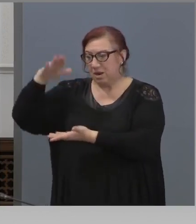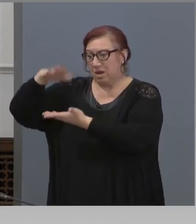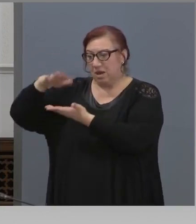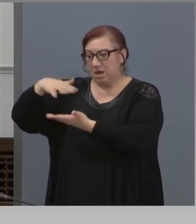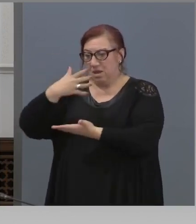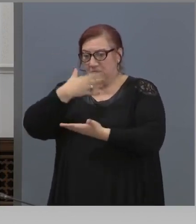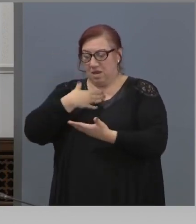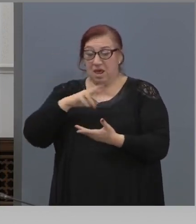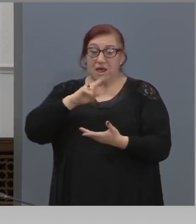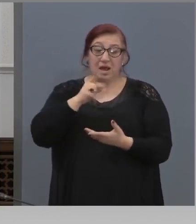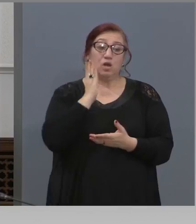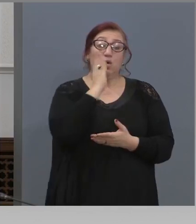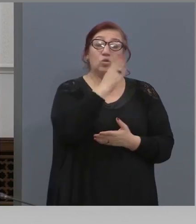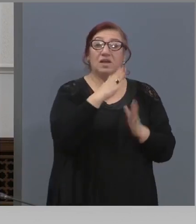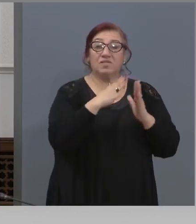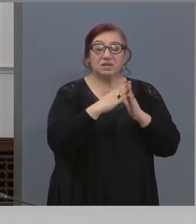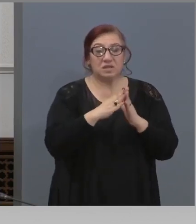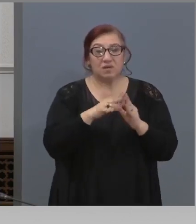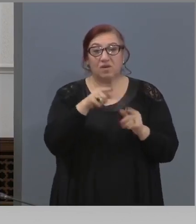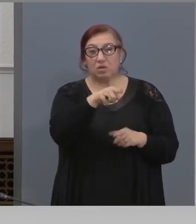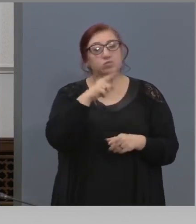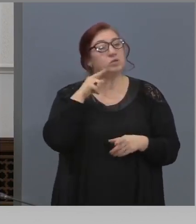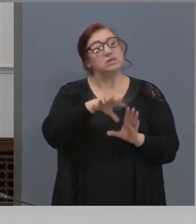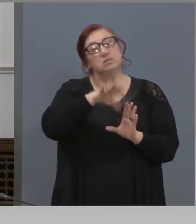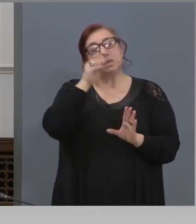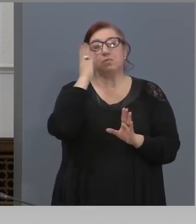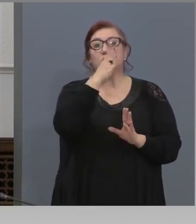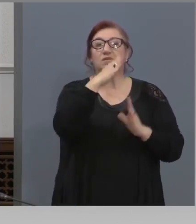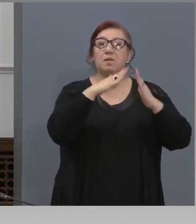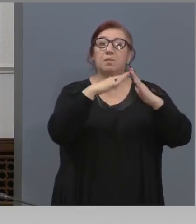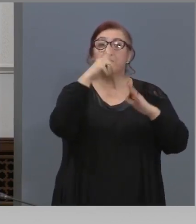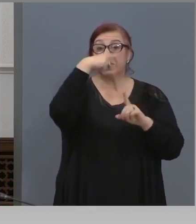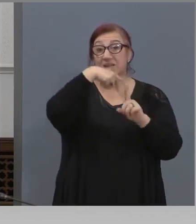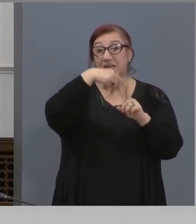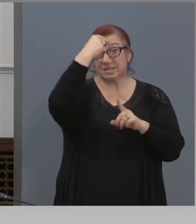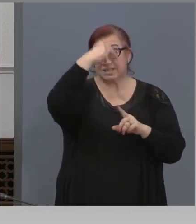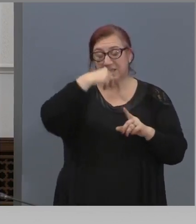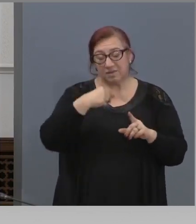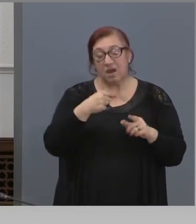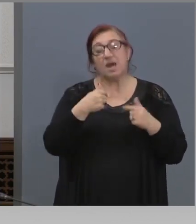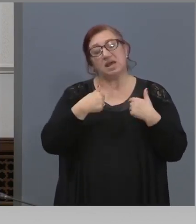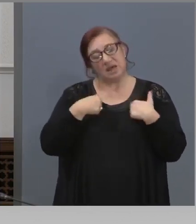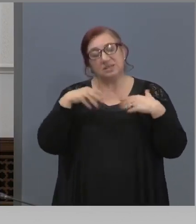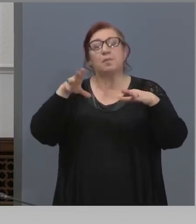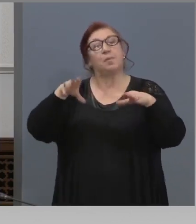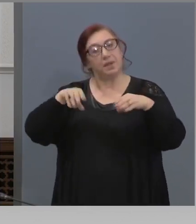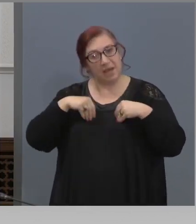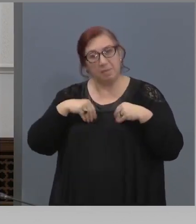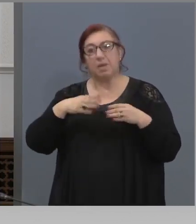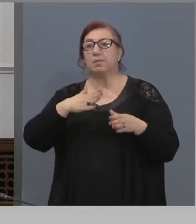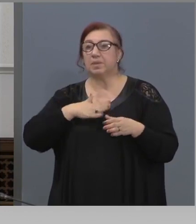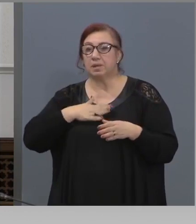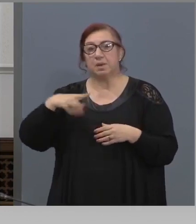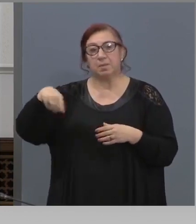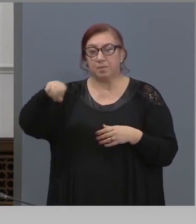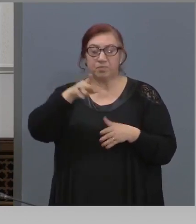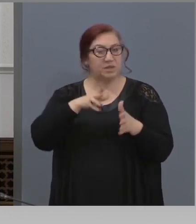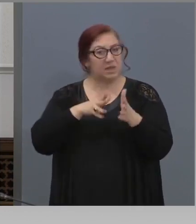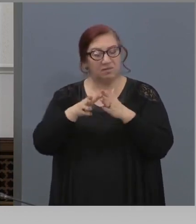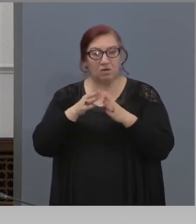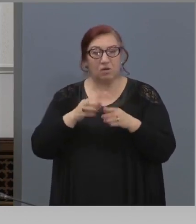обясниха всичките владици и не мога да не се съобраза с това. Факта за